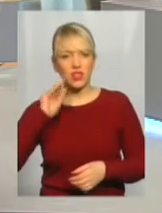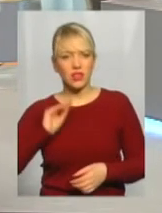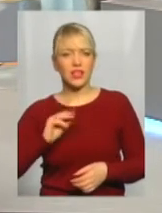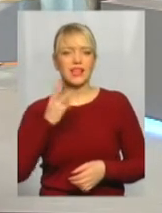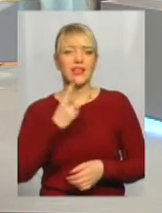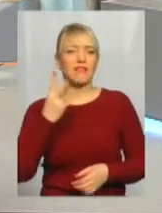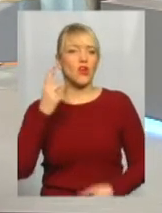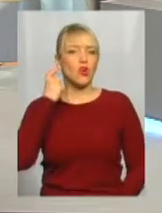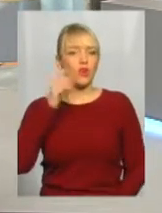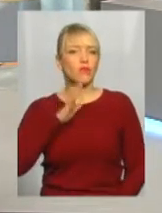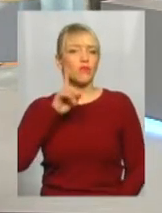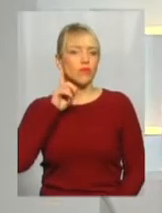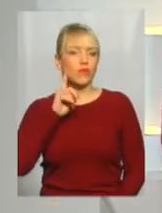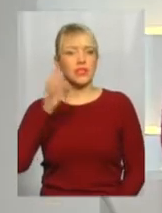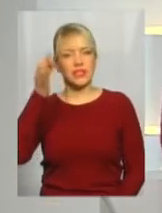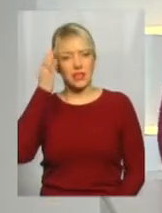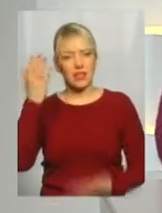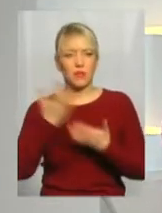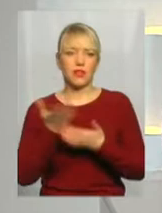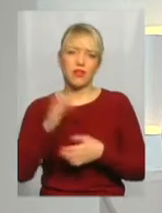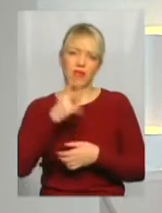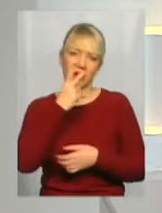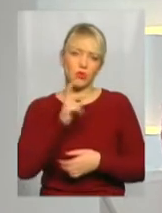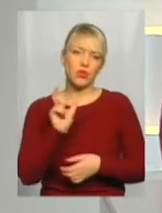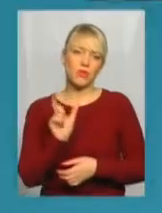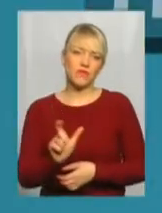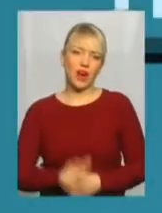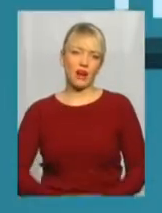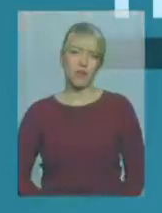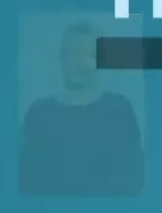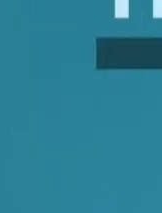Так. І ви згадали про фільм. Давайте фрагмент все ж таки подивимось. Задоволенням.